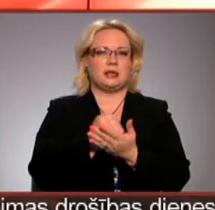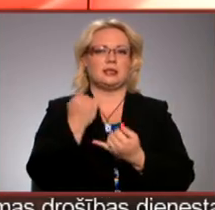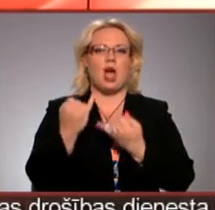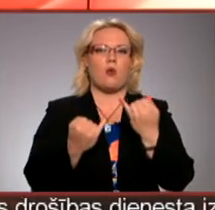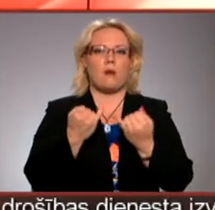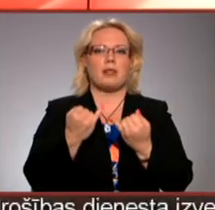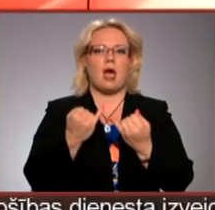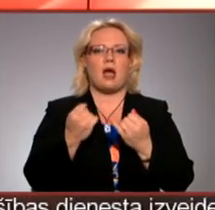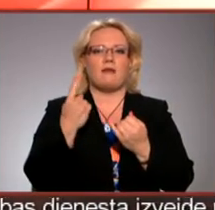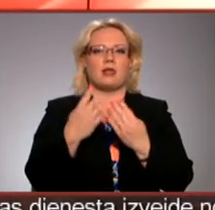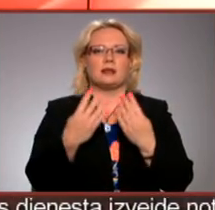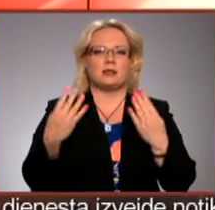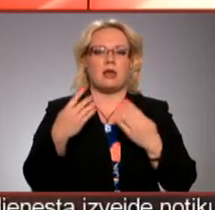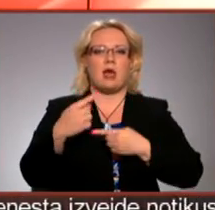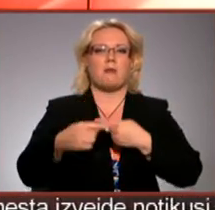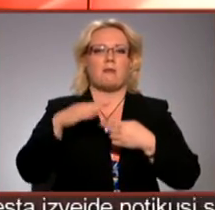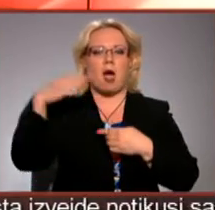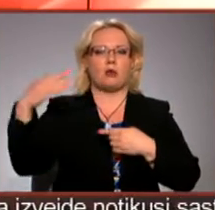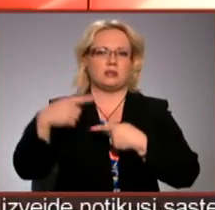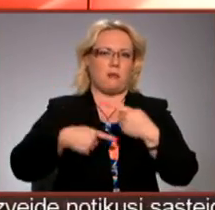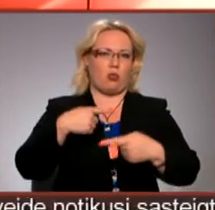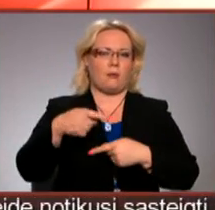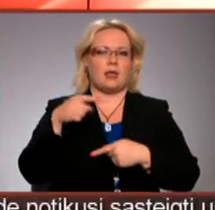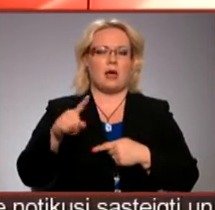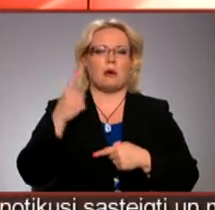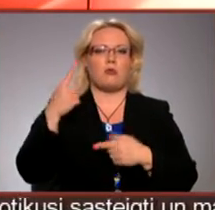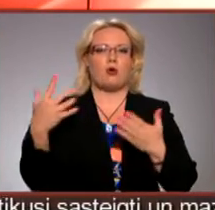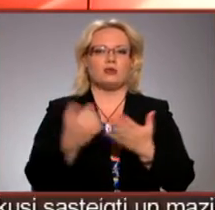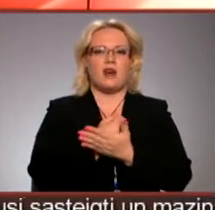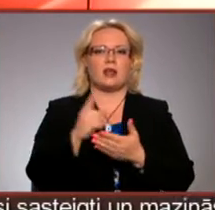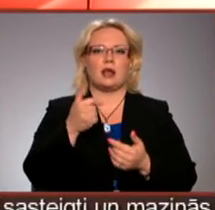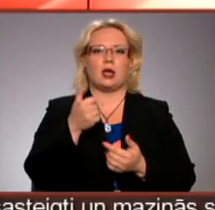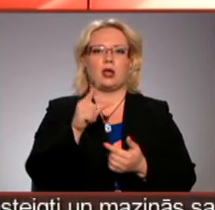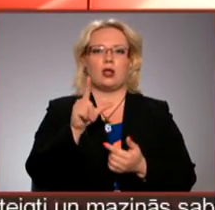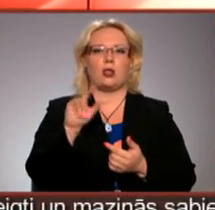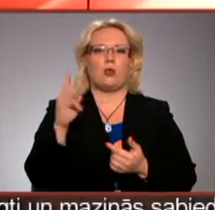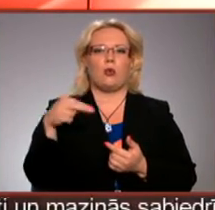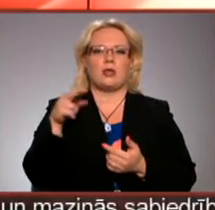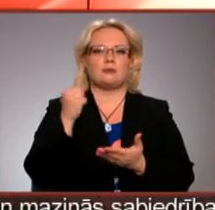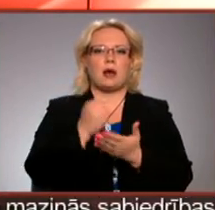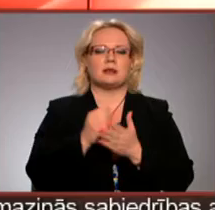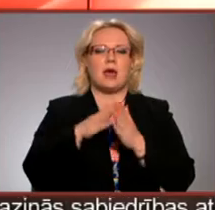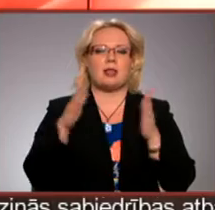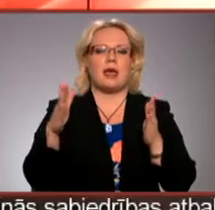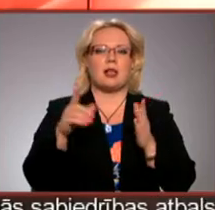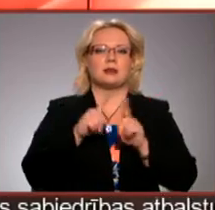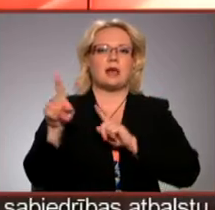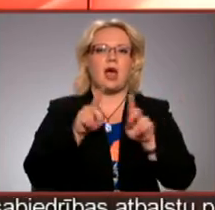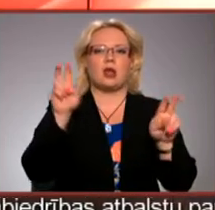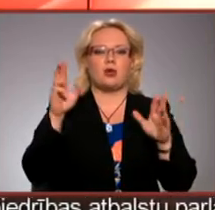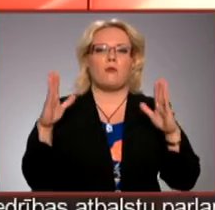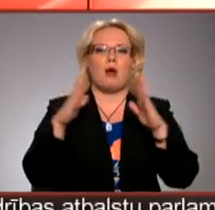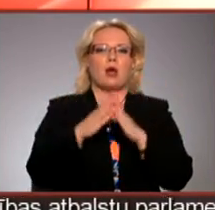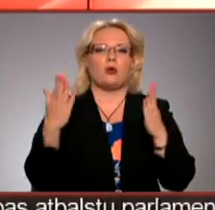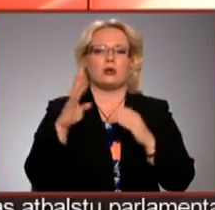sakoptākā viensēta paudzes mantojums. Tajā par pirmo uzvarētāju kļūšas glūdes pagasta Lielzariņa mājas, kurās jau